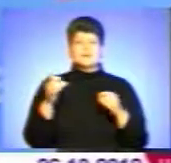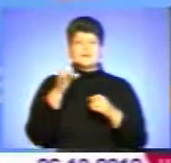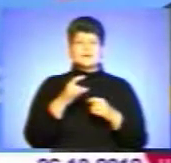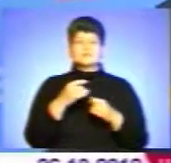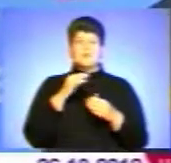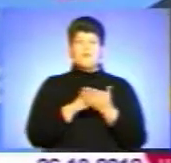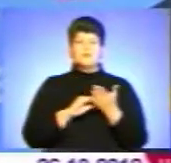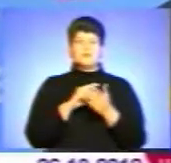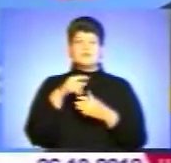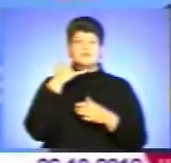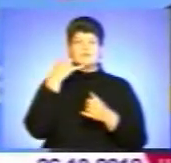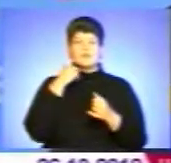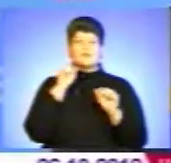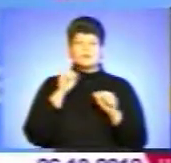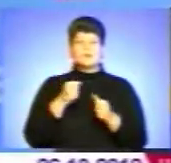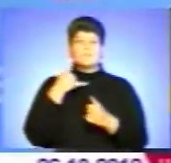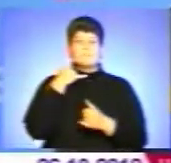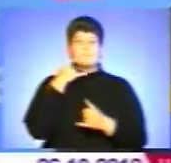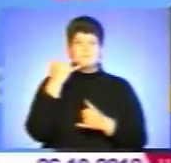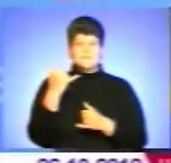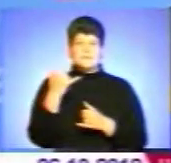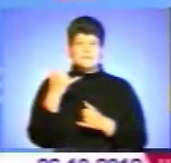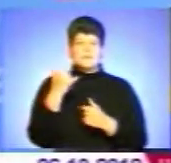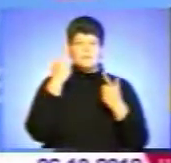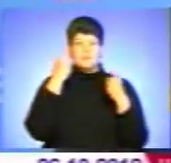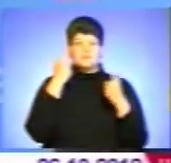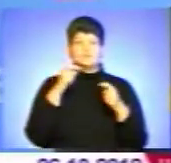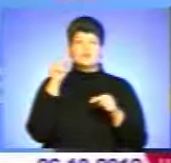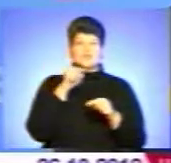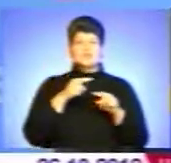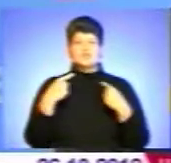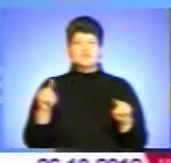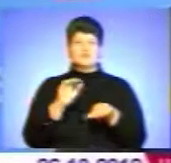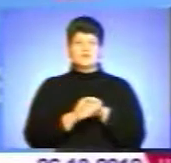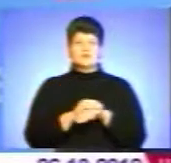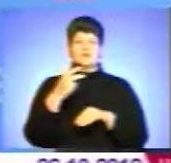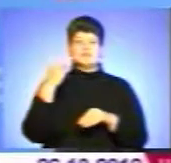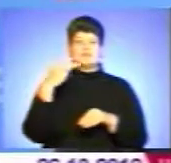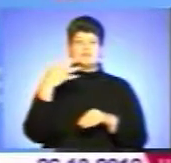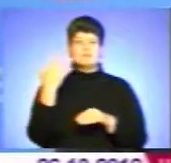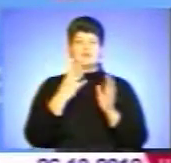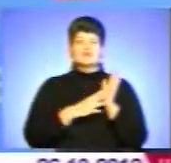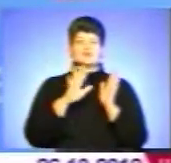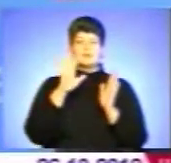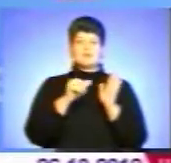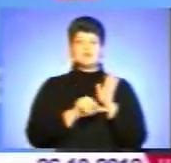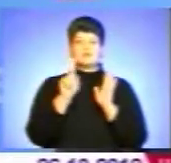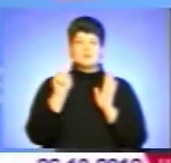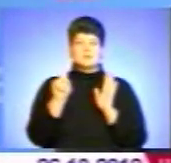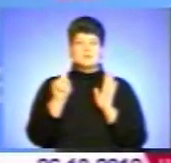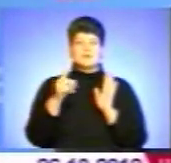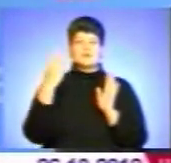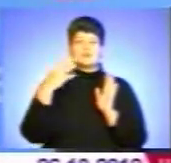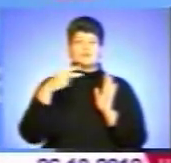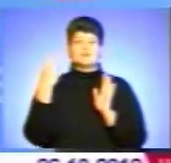телефони, за якими ви можете зателефонувати і повідомити про ті чи інші факти. 25 95 61 42